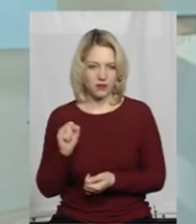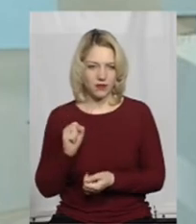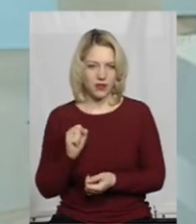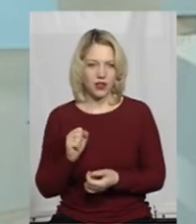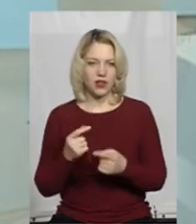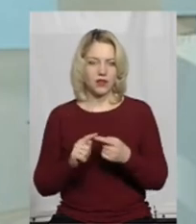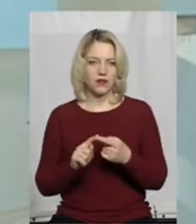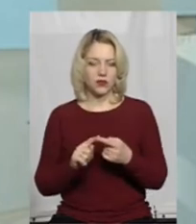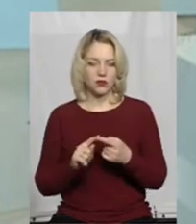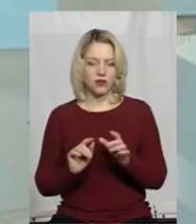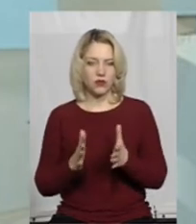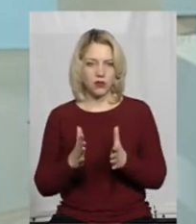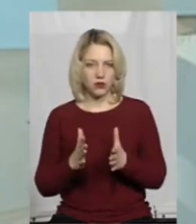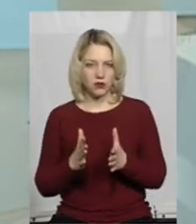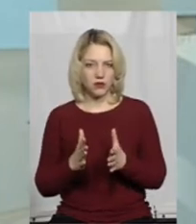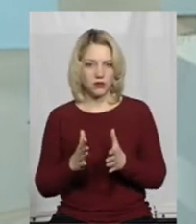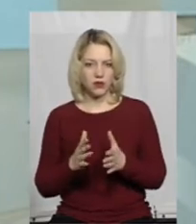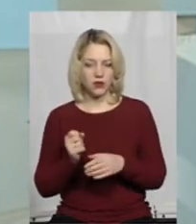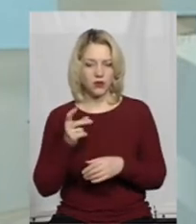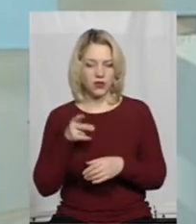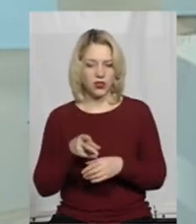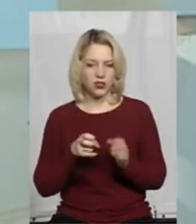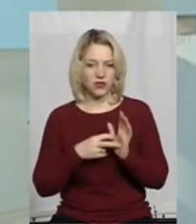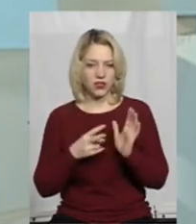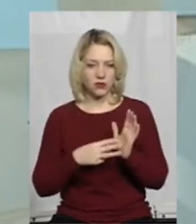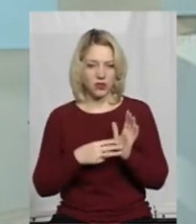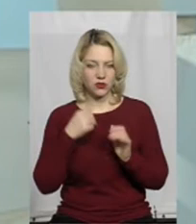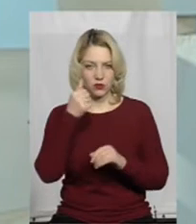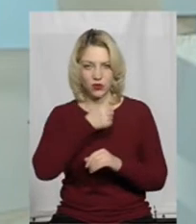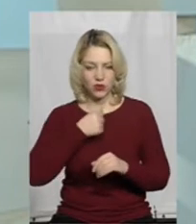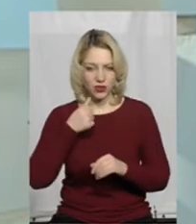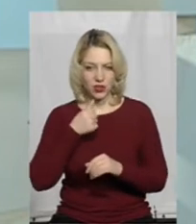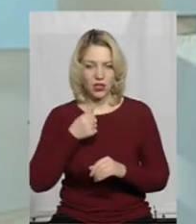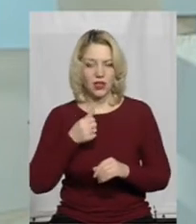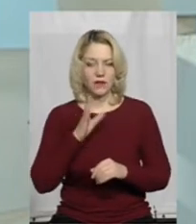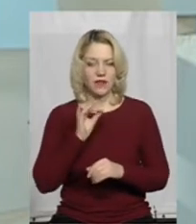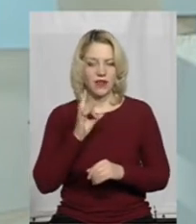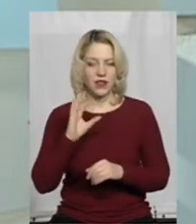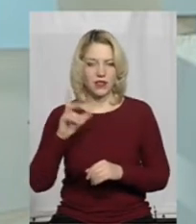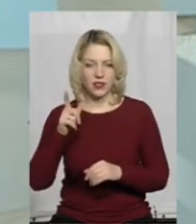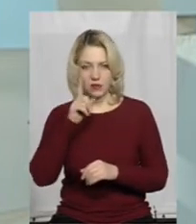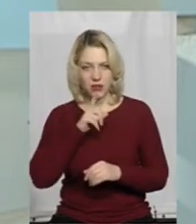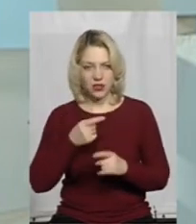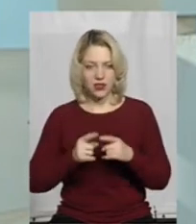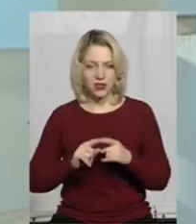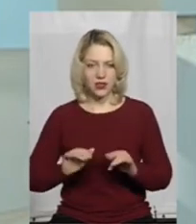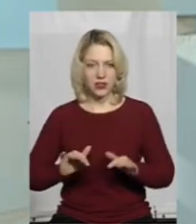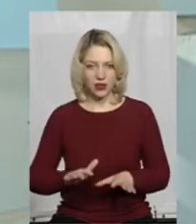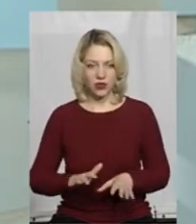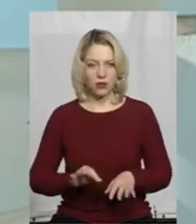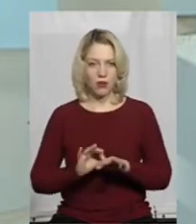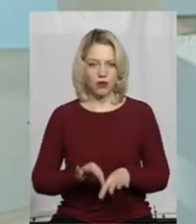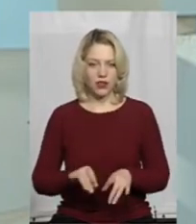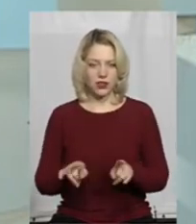В даному випадку, у 2018 році, у вересні місяці, ці заходи проведено.